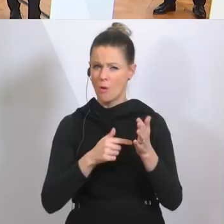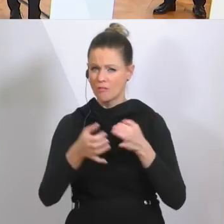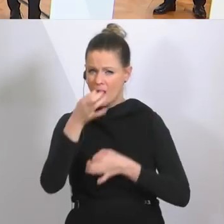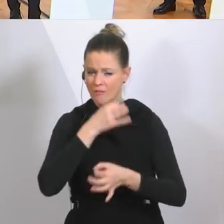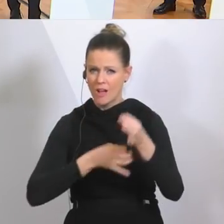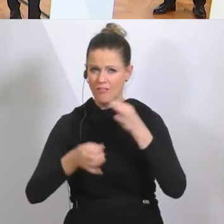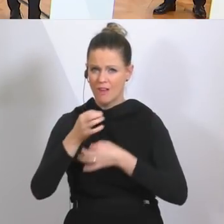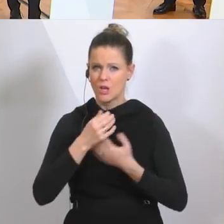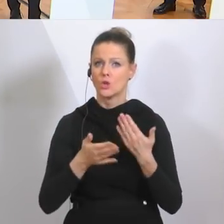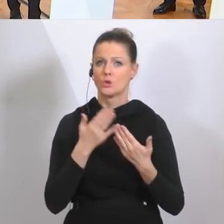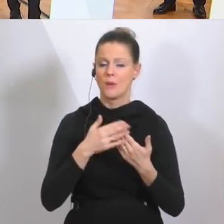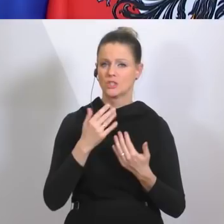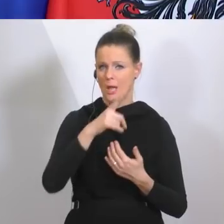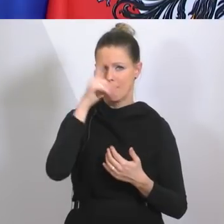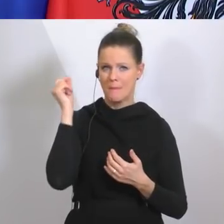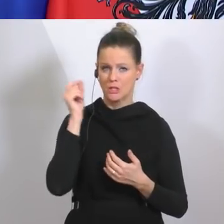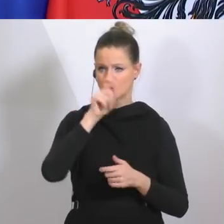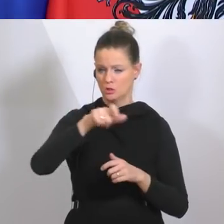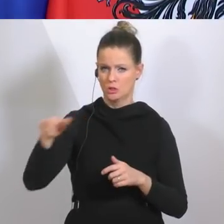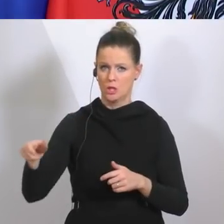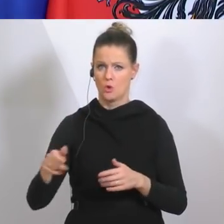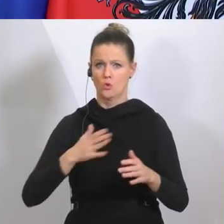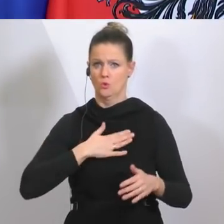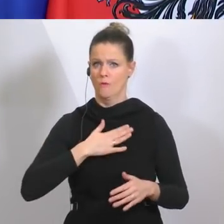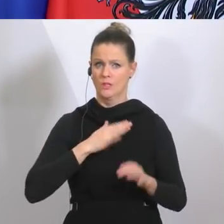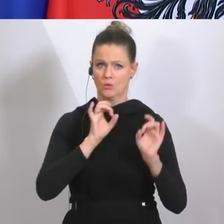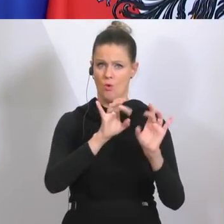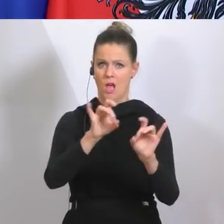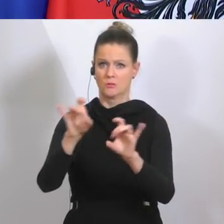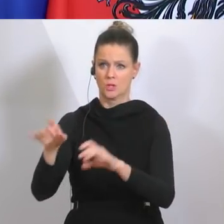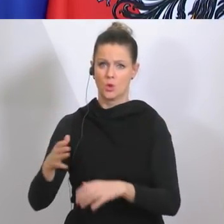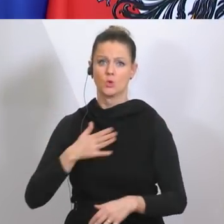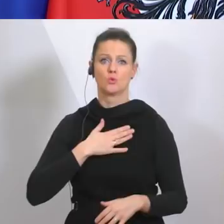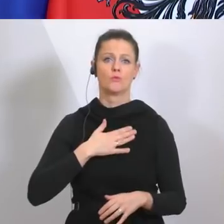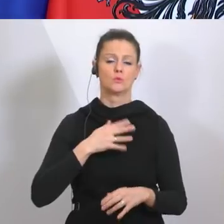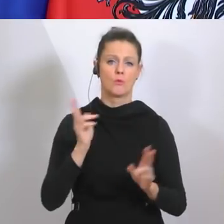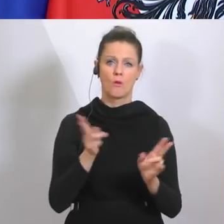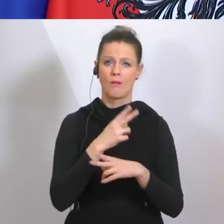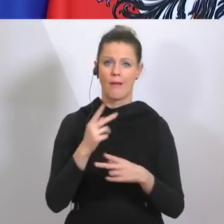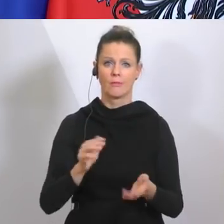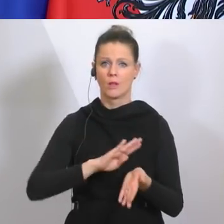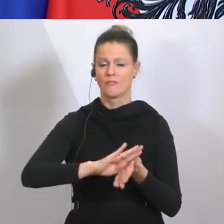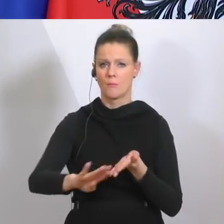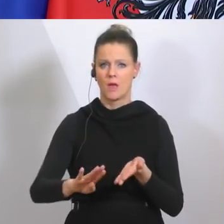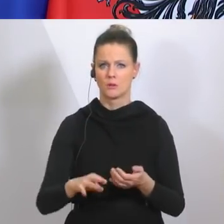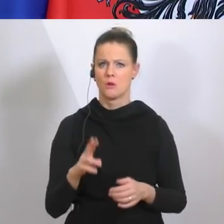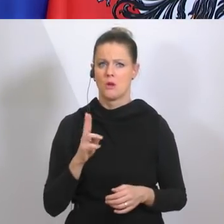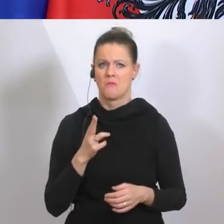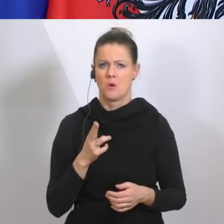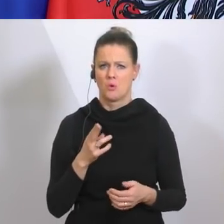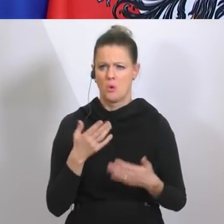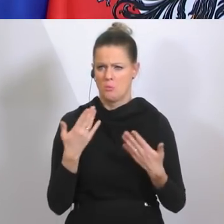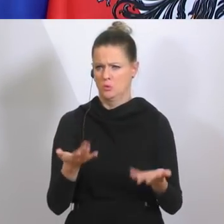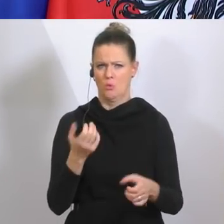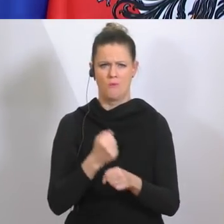naja, wenn sich die Menschen ohnehin anstecken, wenn das ja ohnehin nicht vorbeigeht mit dieser Krankheit, wieso tun wir denn